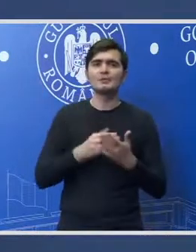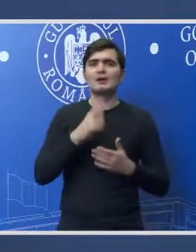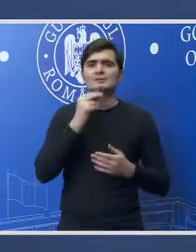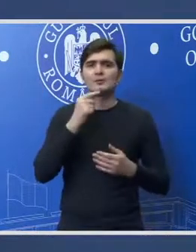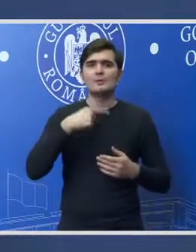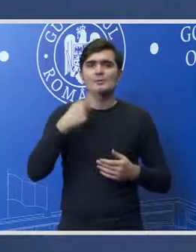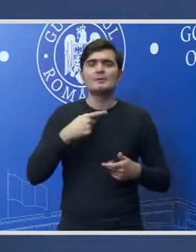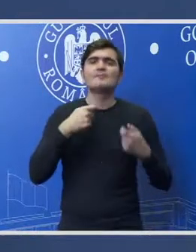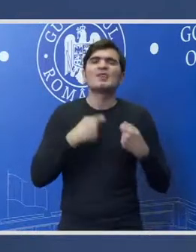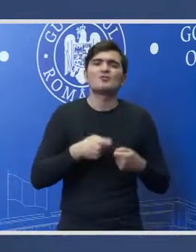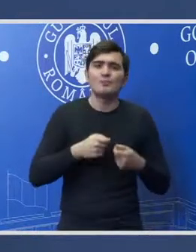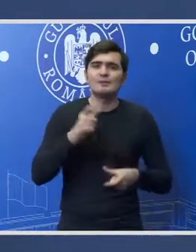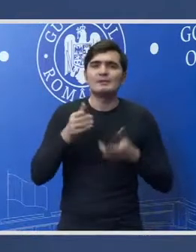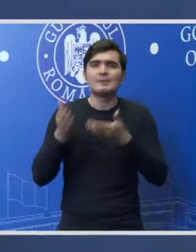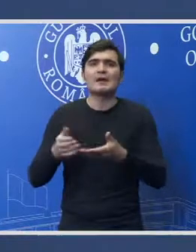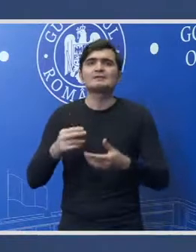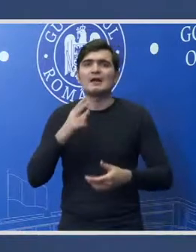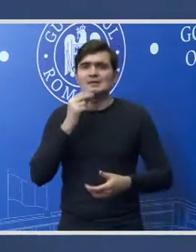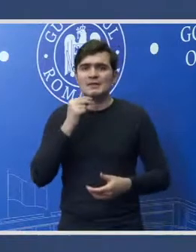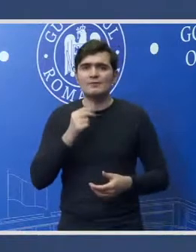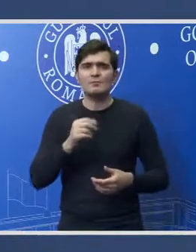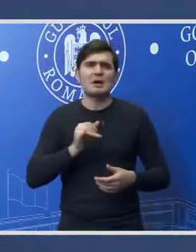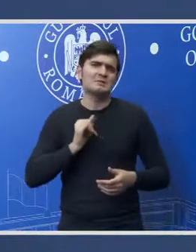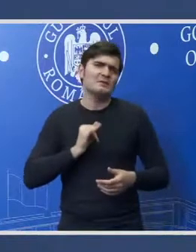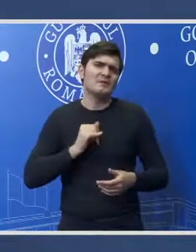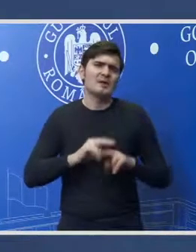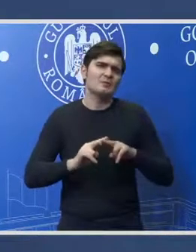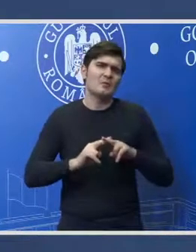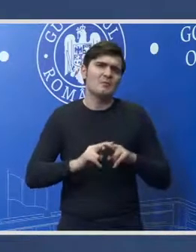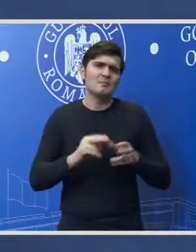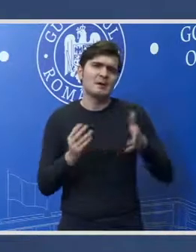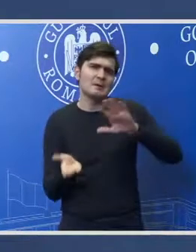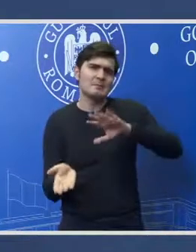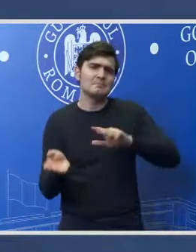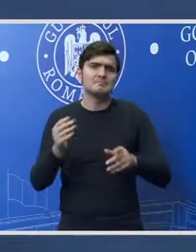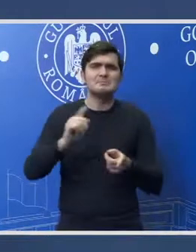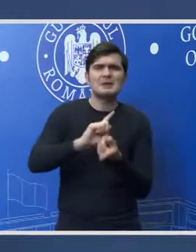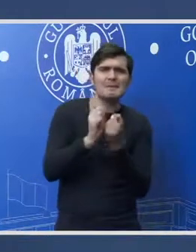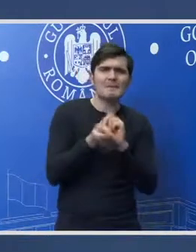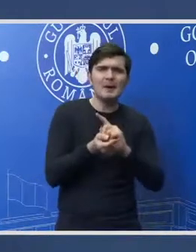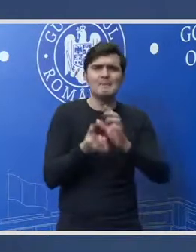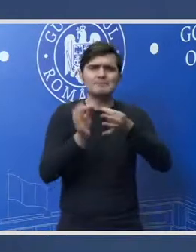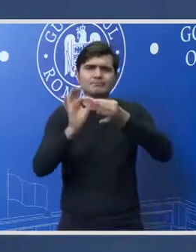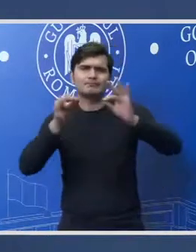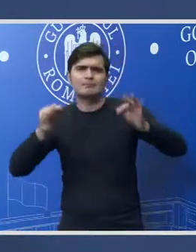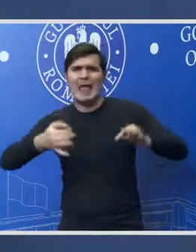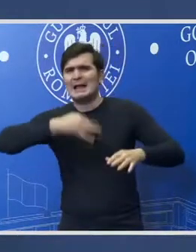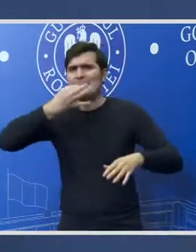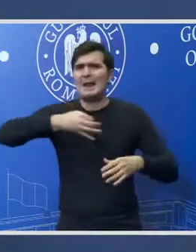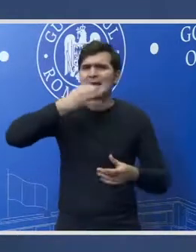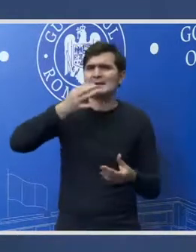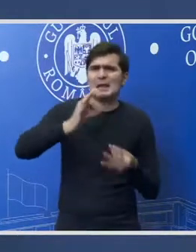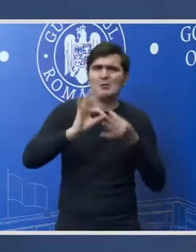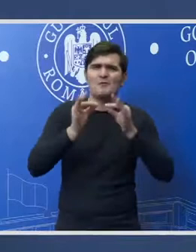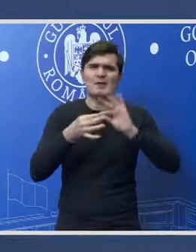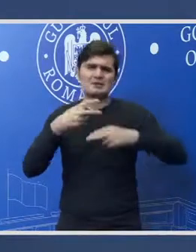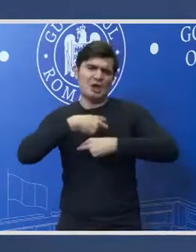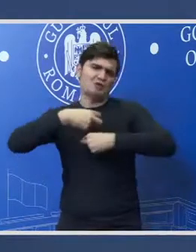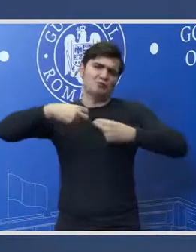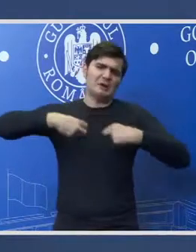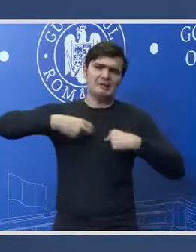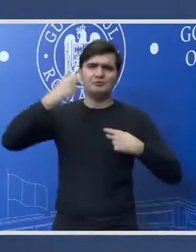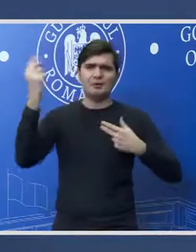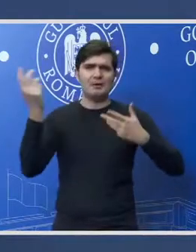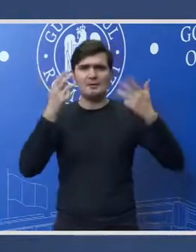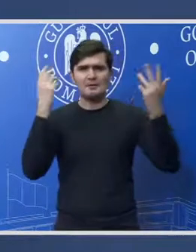comun despre asta este vorba indiferent cum am împachetat în în expresii juridice